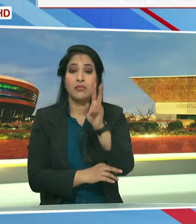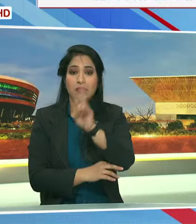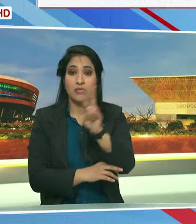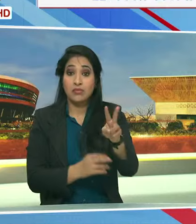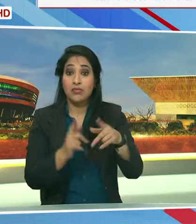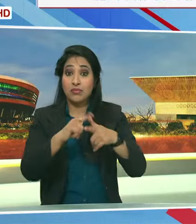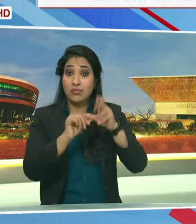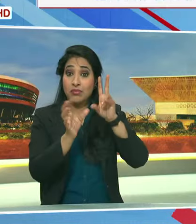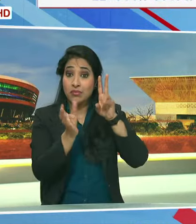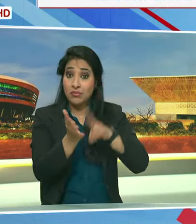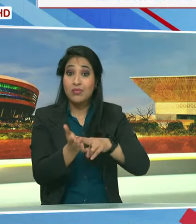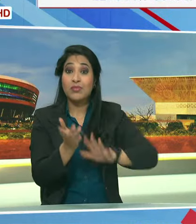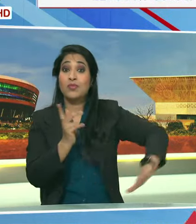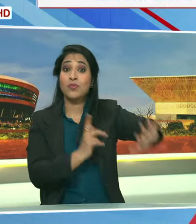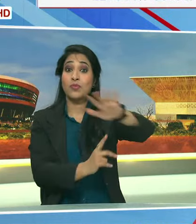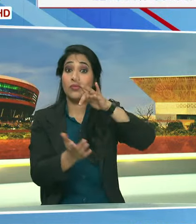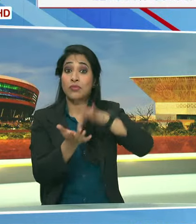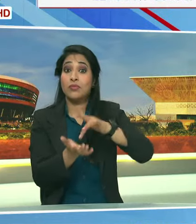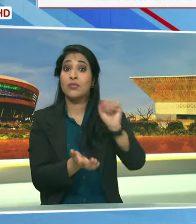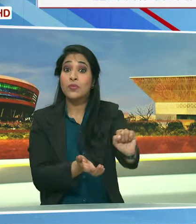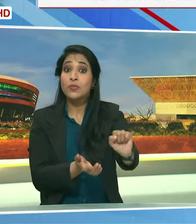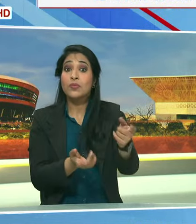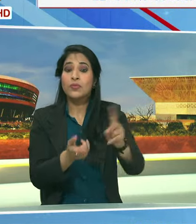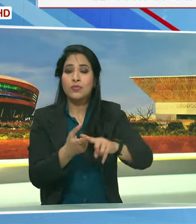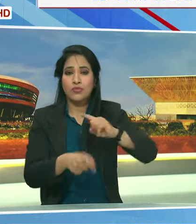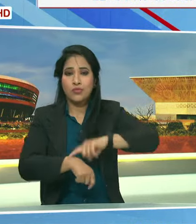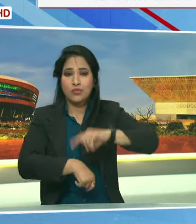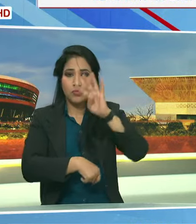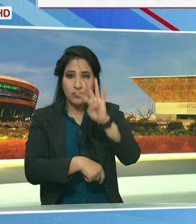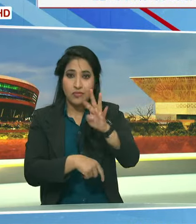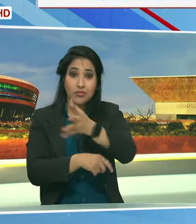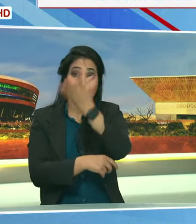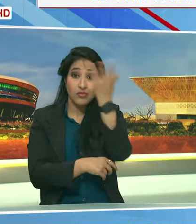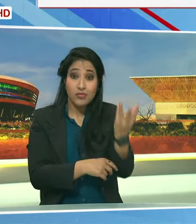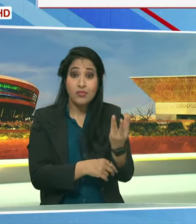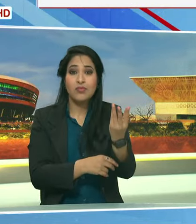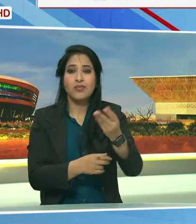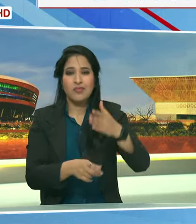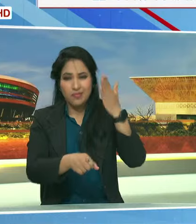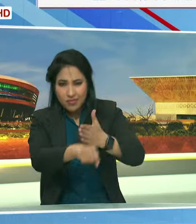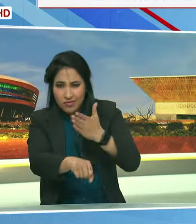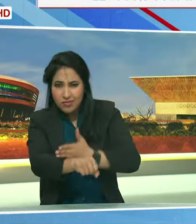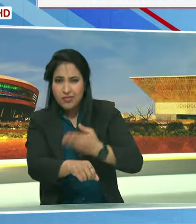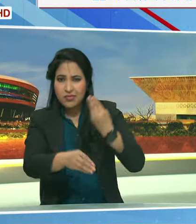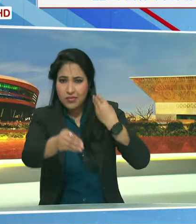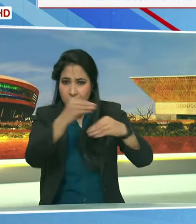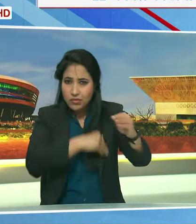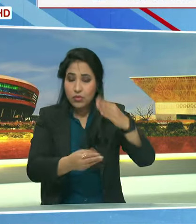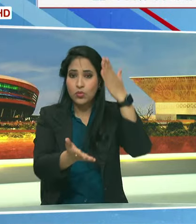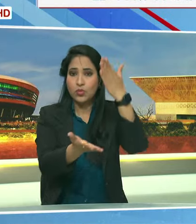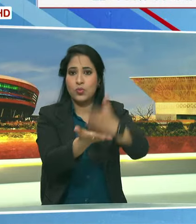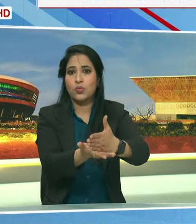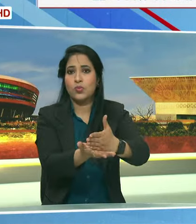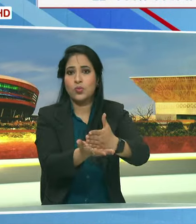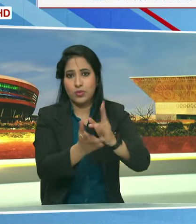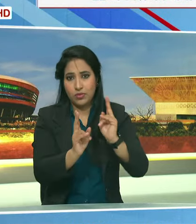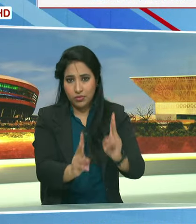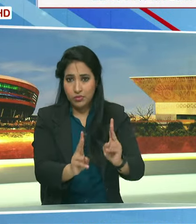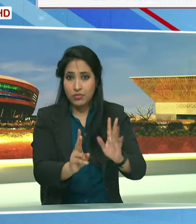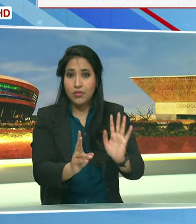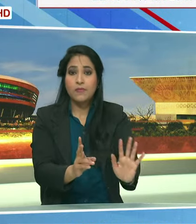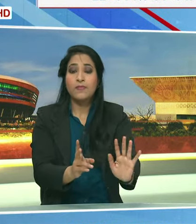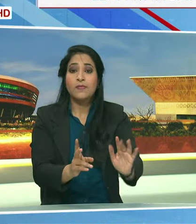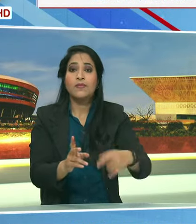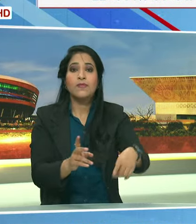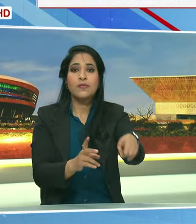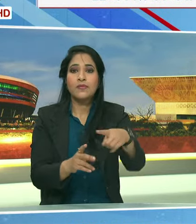राज्य में 22 जन्वरी को चार बजे तक मीट बेचने पर रोक लगी गई